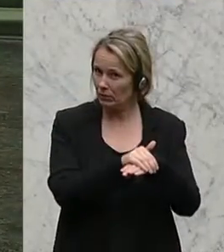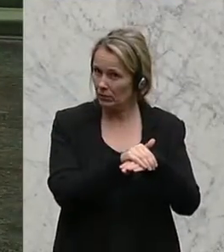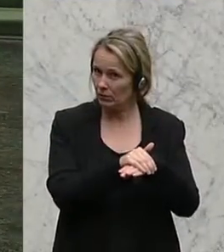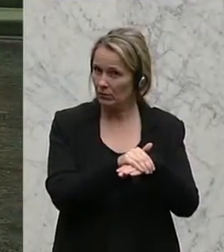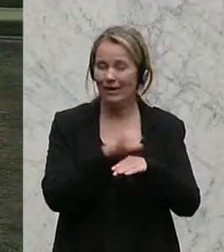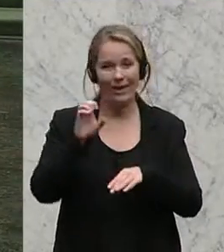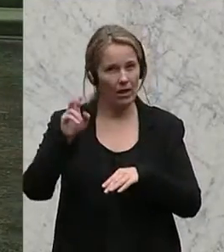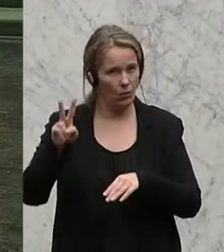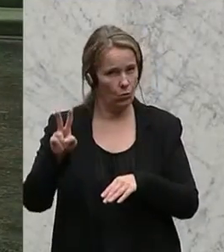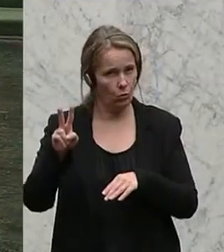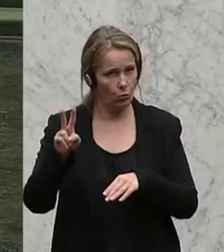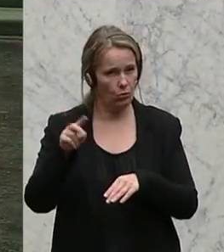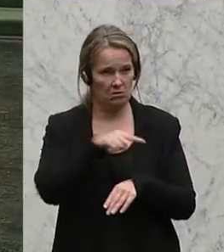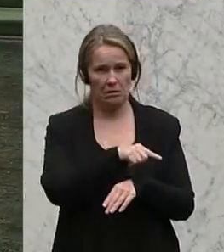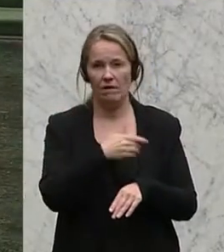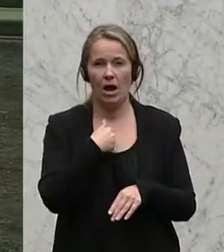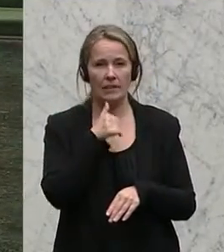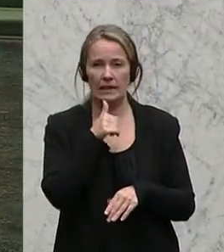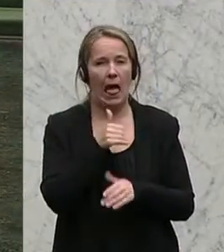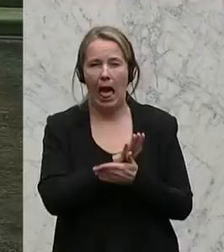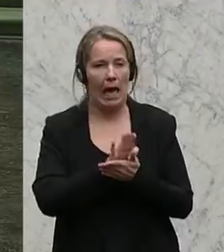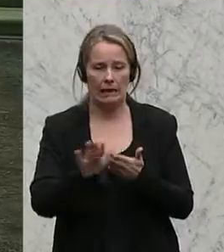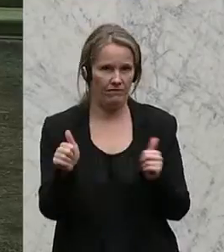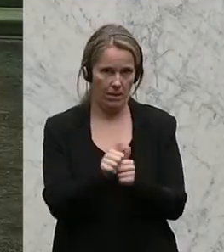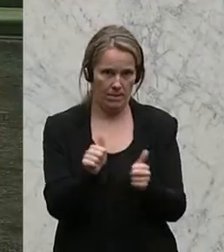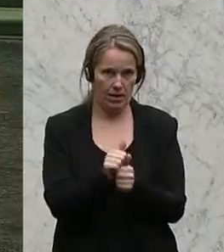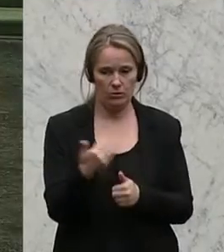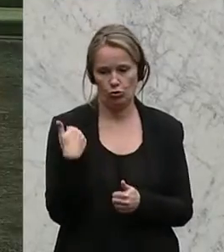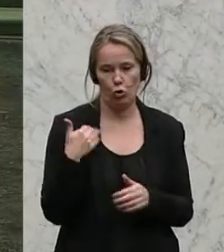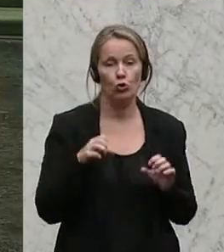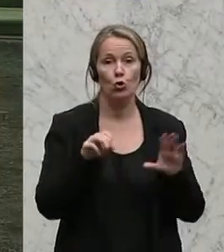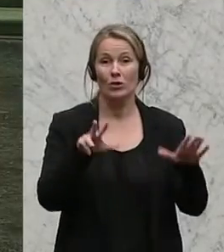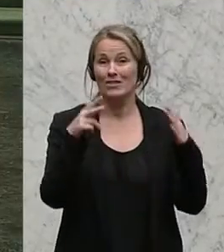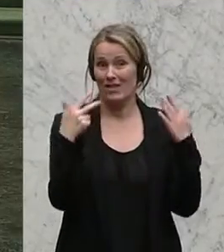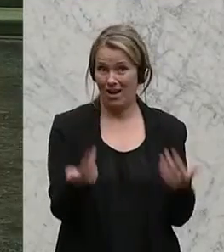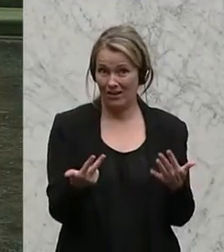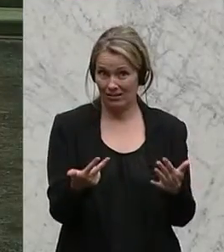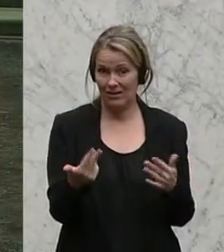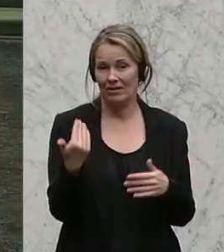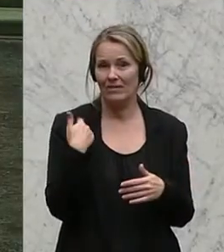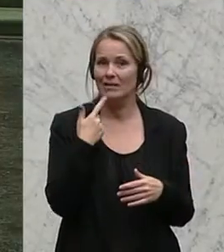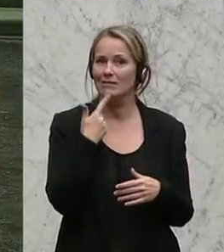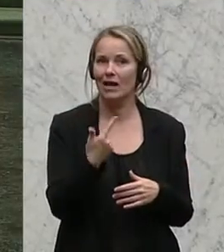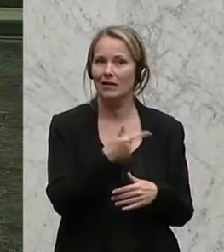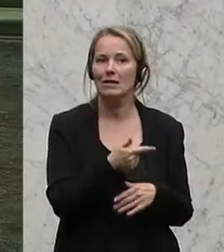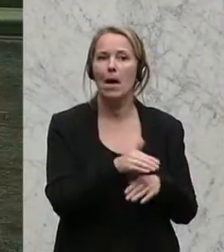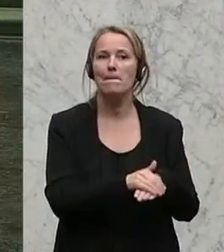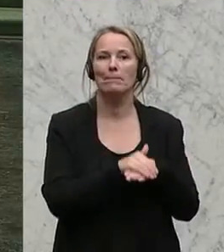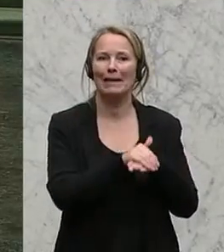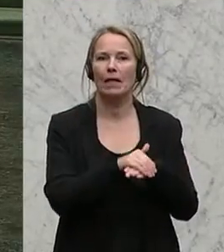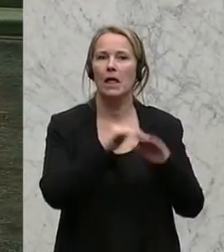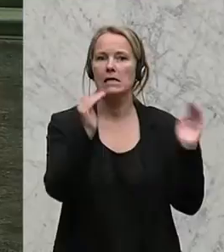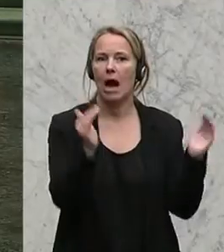Europäischen Union alles andere als ein einfacher Partner. Bereits in den 1980er Jahren wurde der sogenannte Britenrabatt